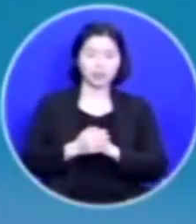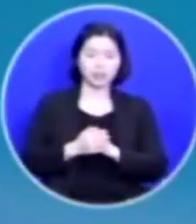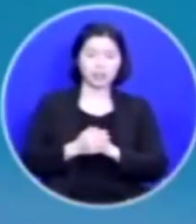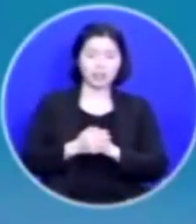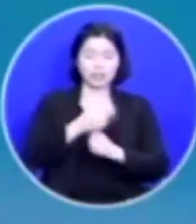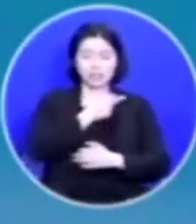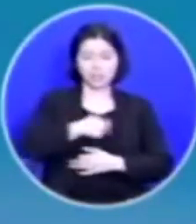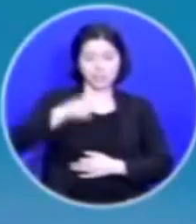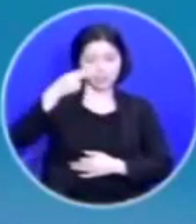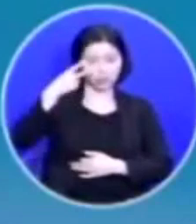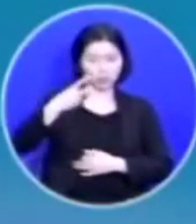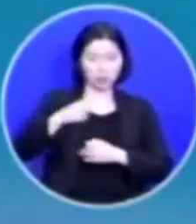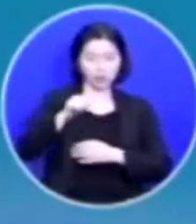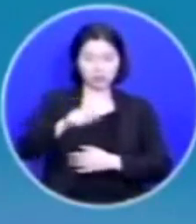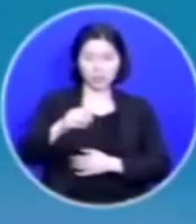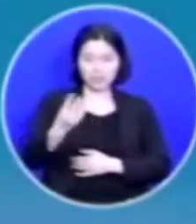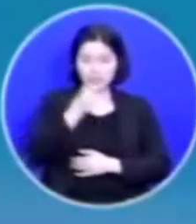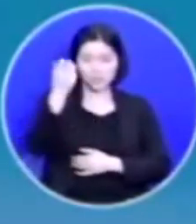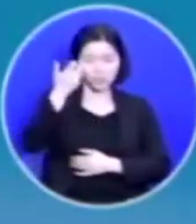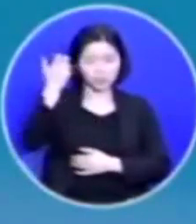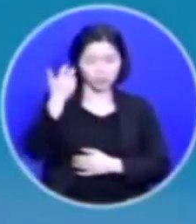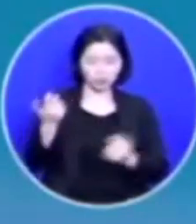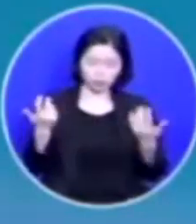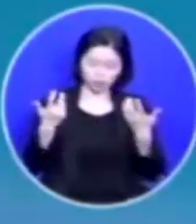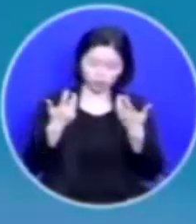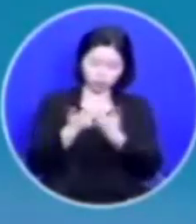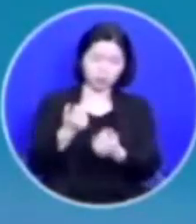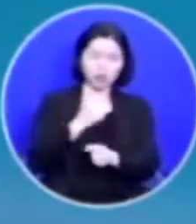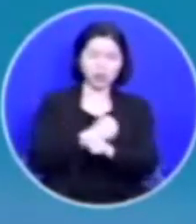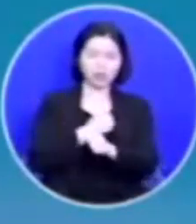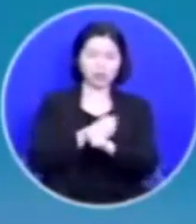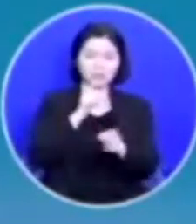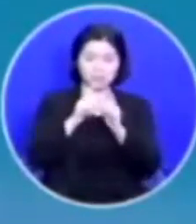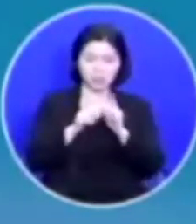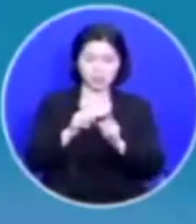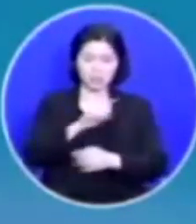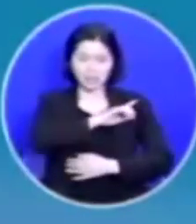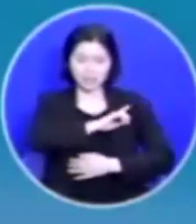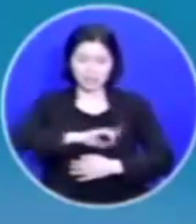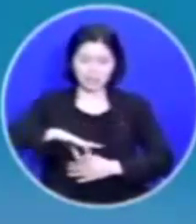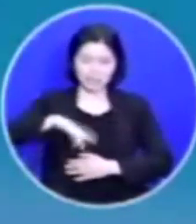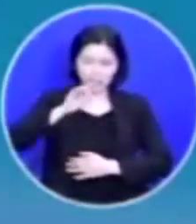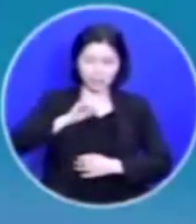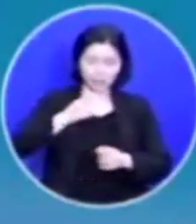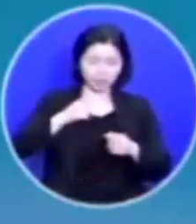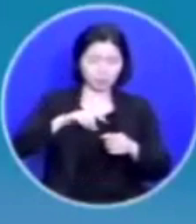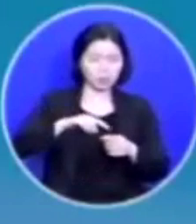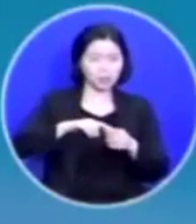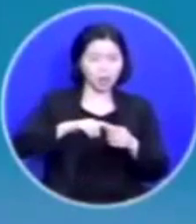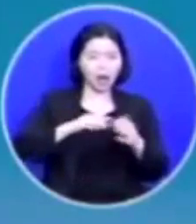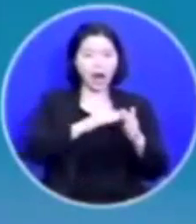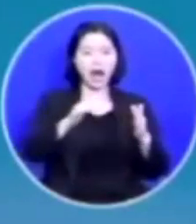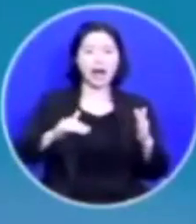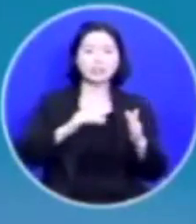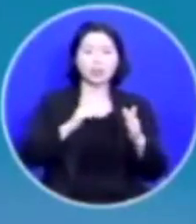사도바울은 이 성령으로 충만하라고 하는 말씀을 제일 먼저 가정에 적용을 했습니다